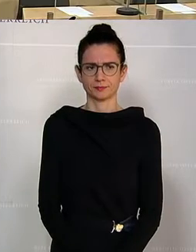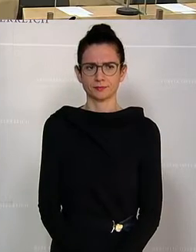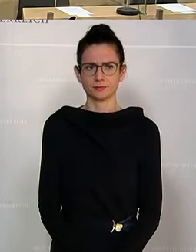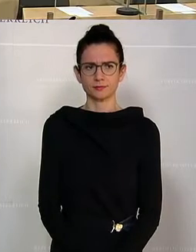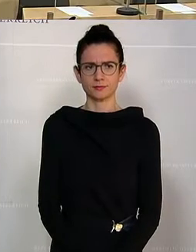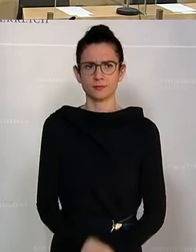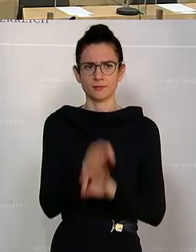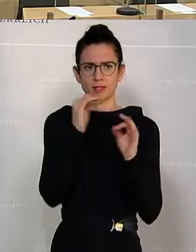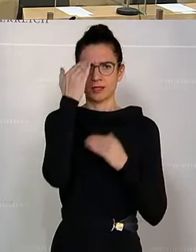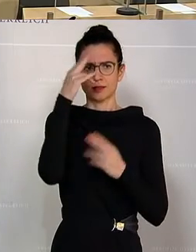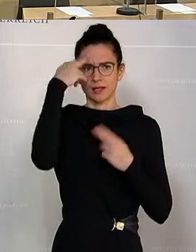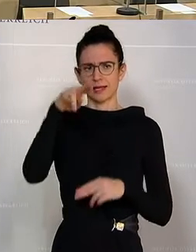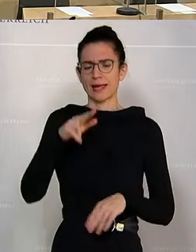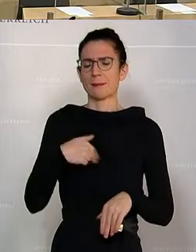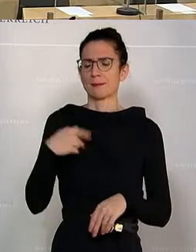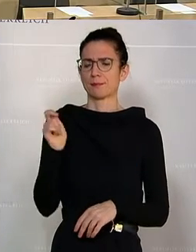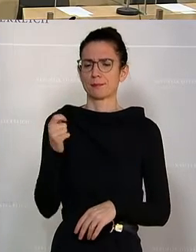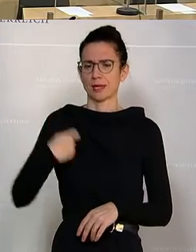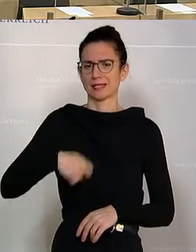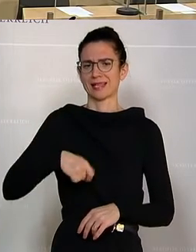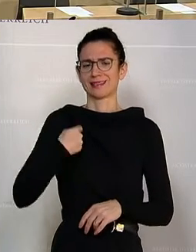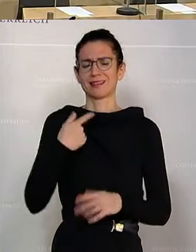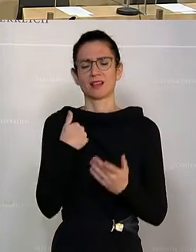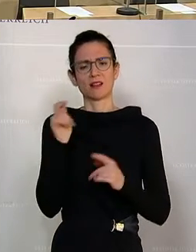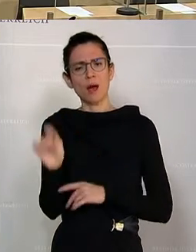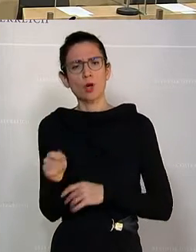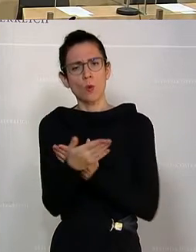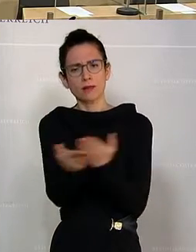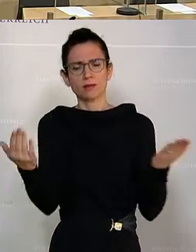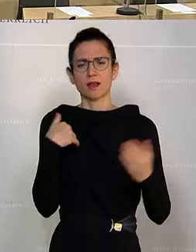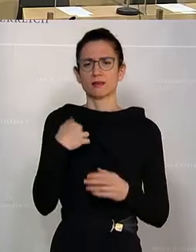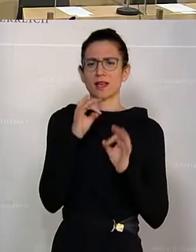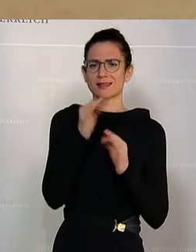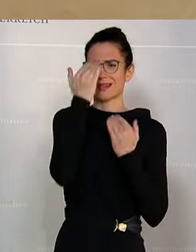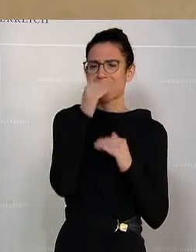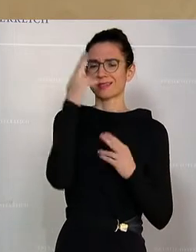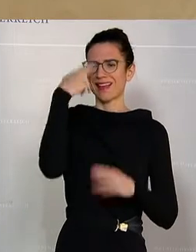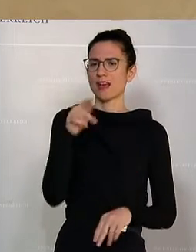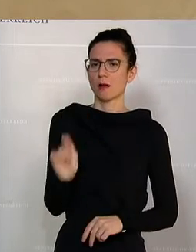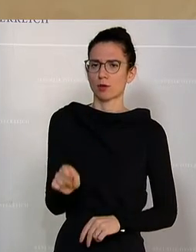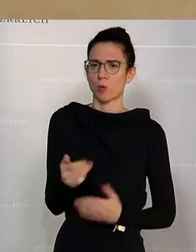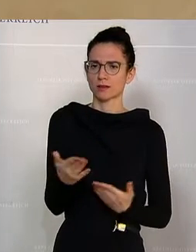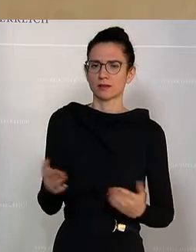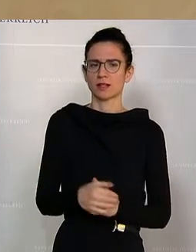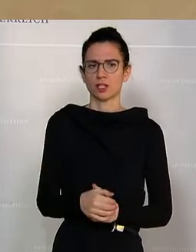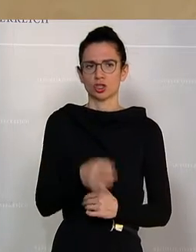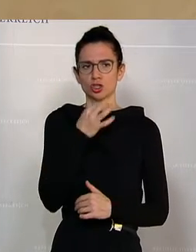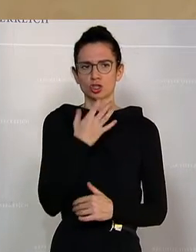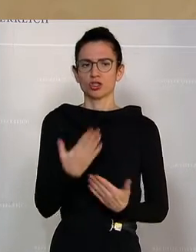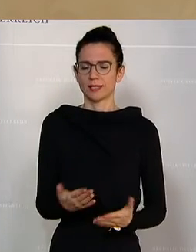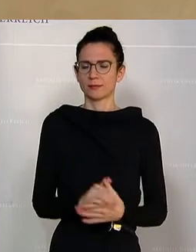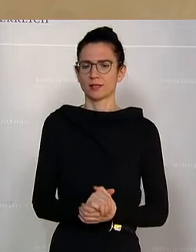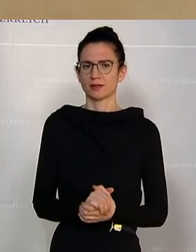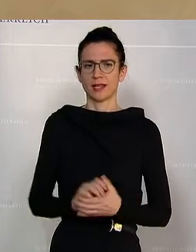Sehr geehrter Herr Präsident, geschätzte Damen und Herren Abgeordnete, sehr geehrte Abgeordnete, Sie haben recht, in der Tat,